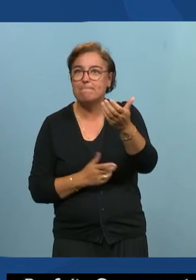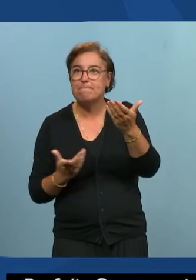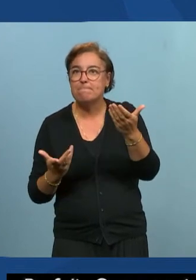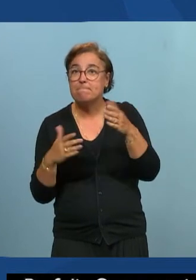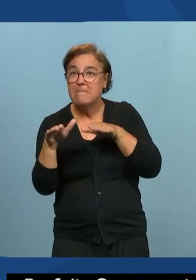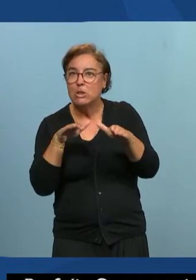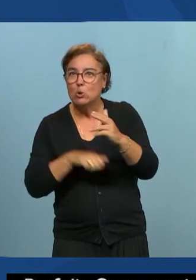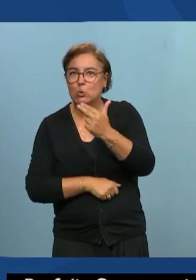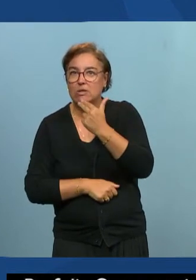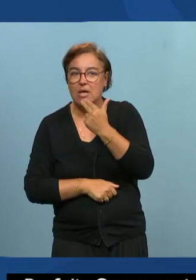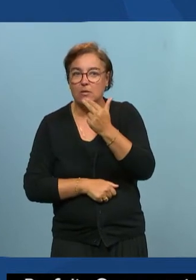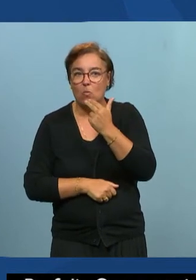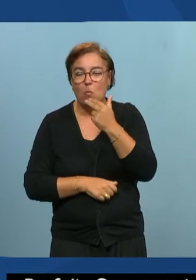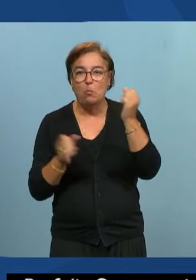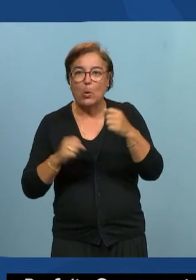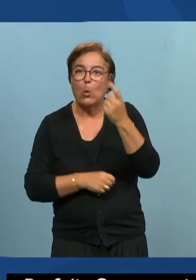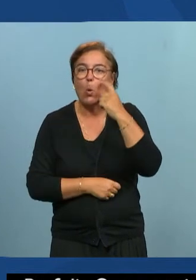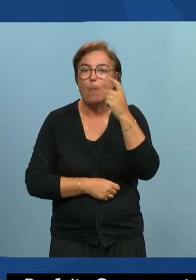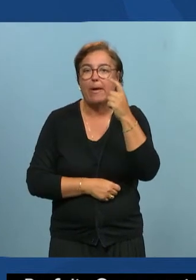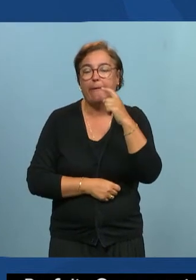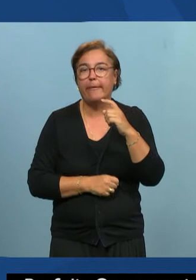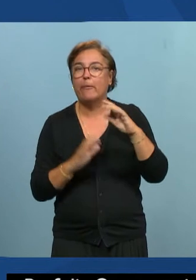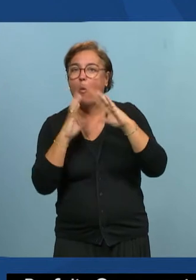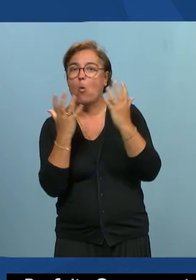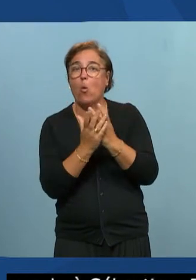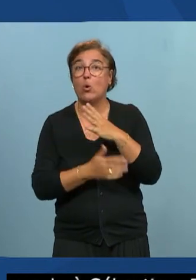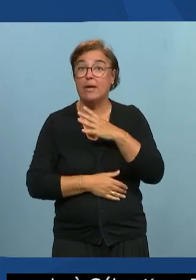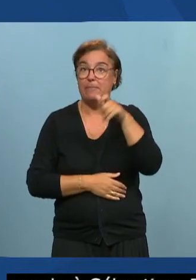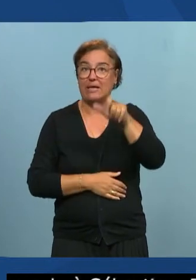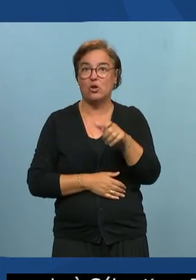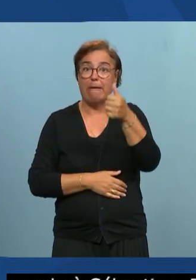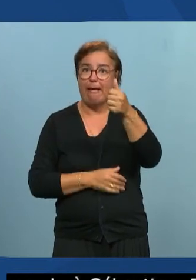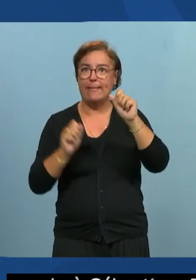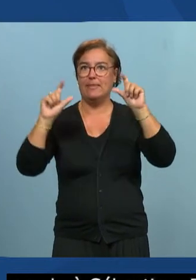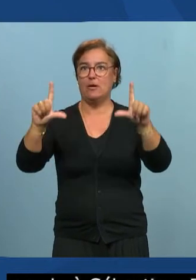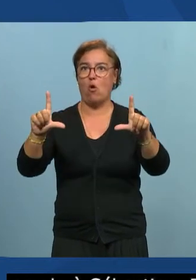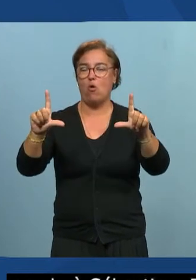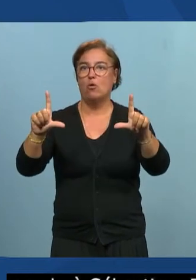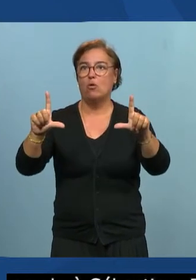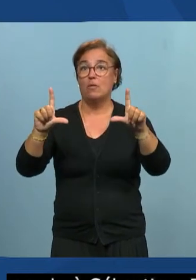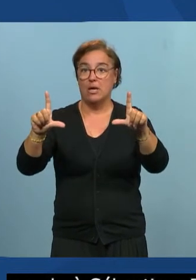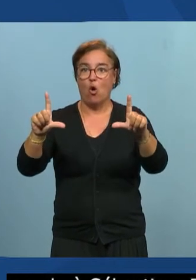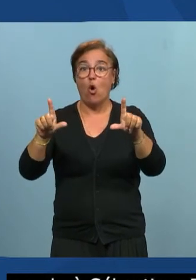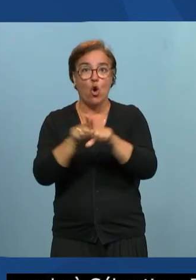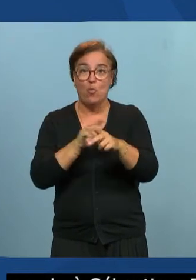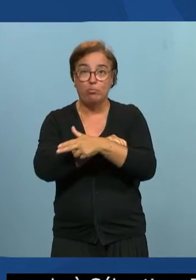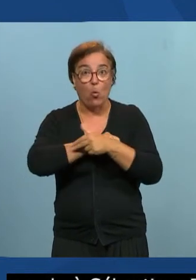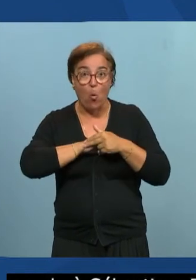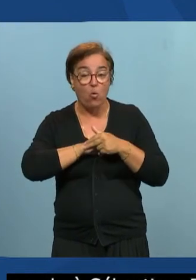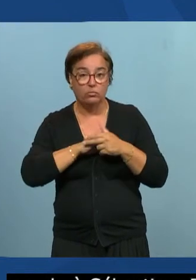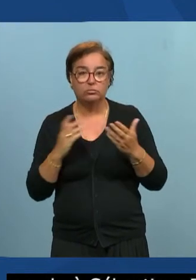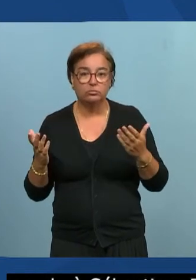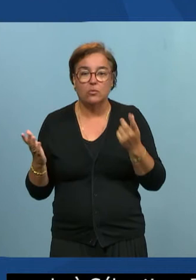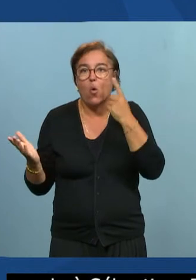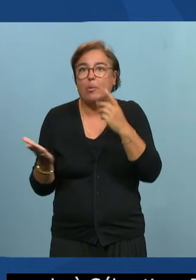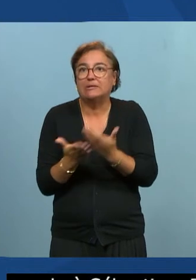en gros, des gens qui, avec un écran, souvent un écran, ce qu'on appelle desktop, un écran de bureau. On pense